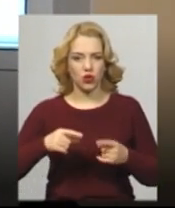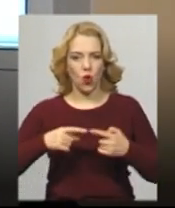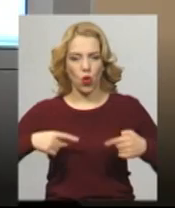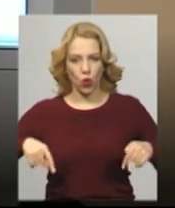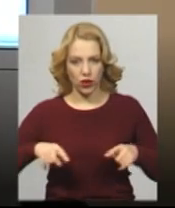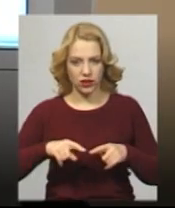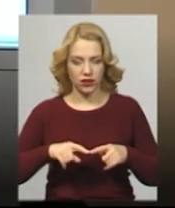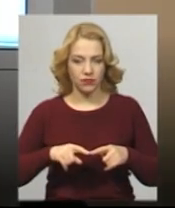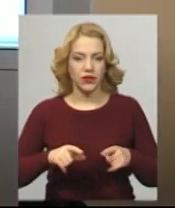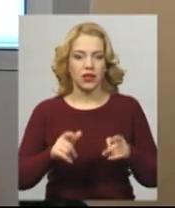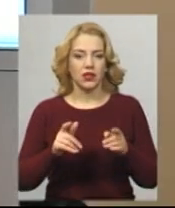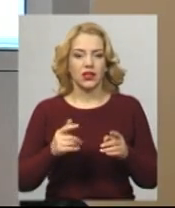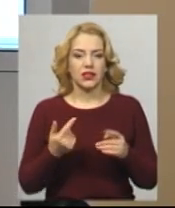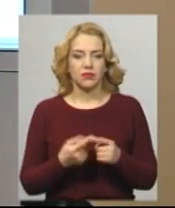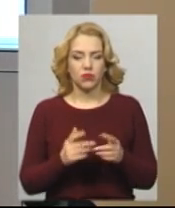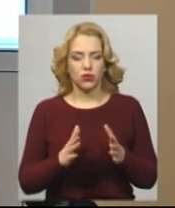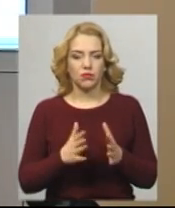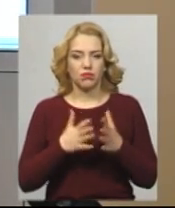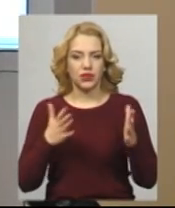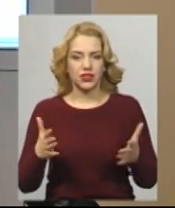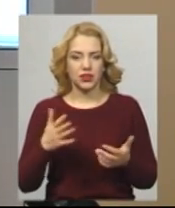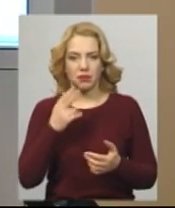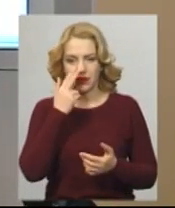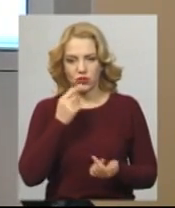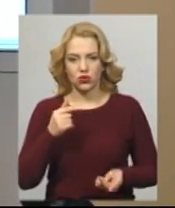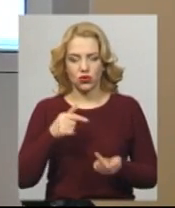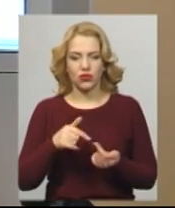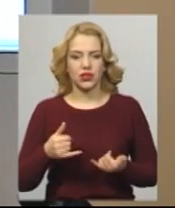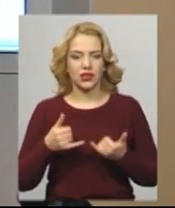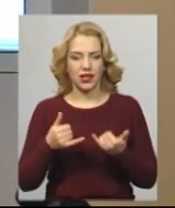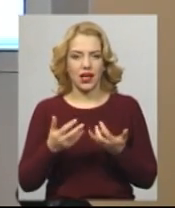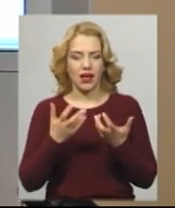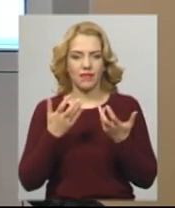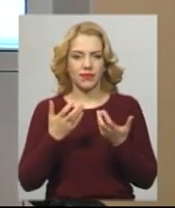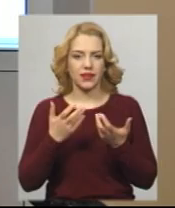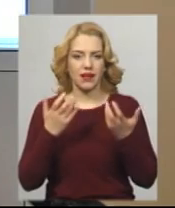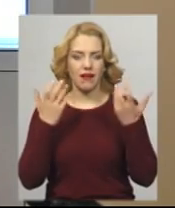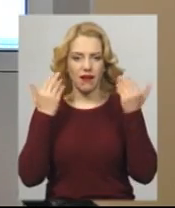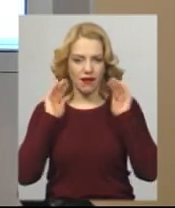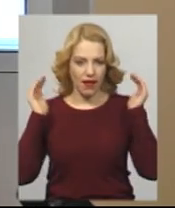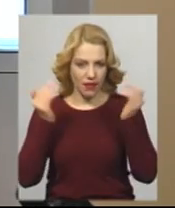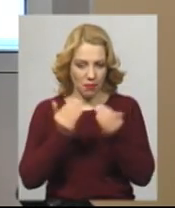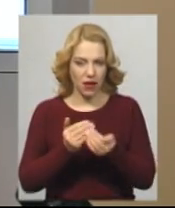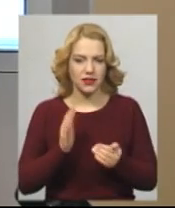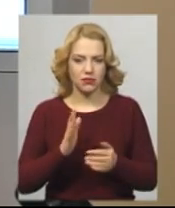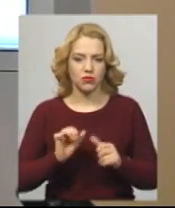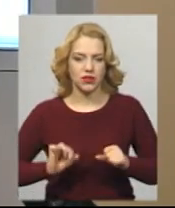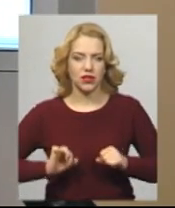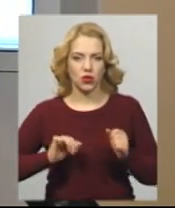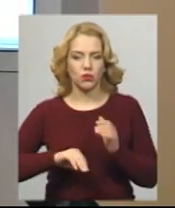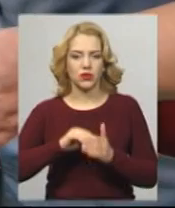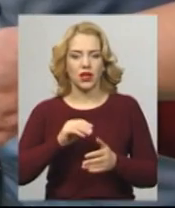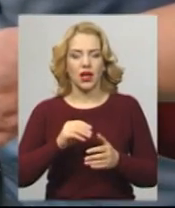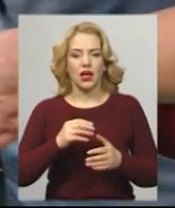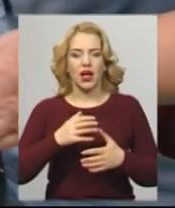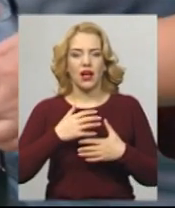більше пристосовуватись до реанімації і постараємося купити вже цього року апарат штучного